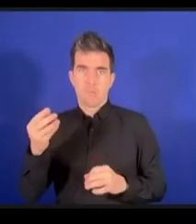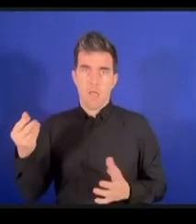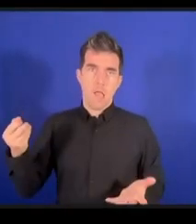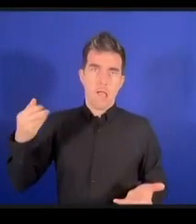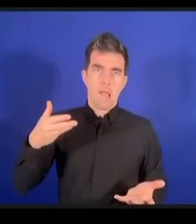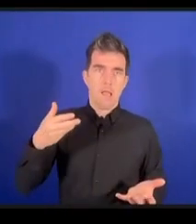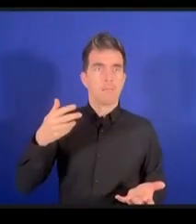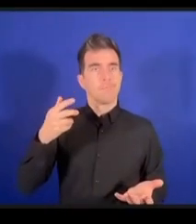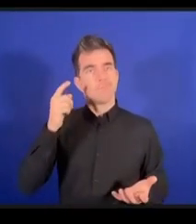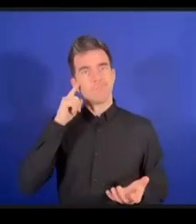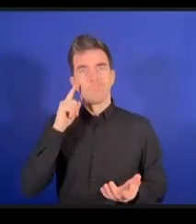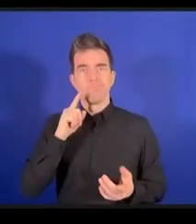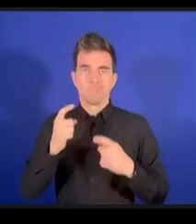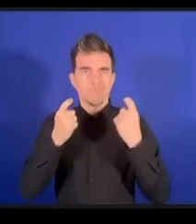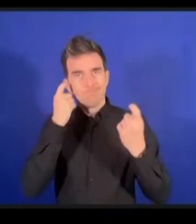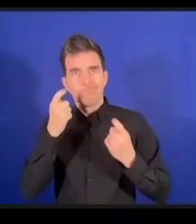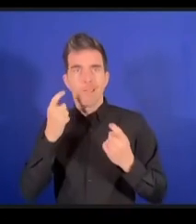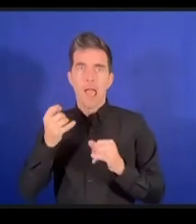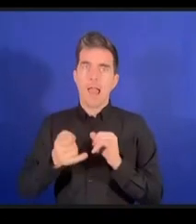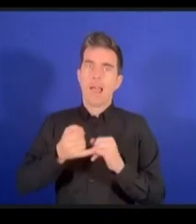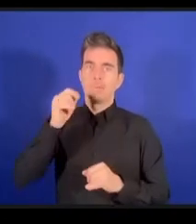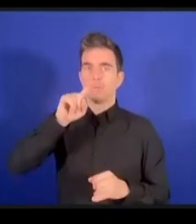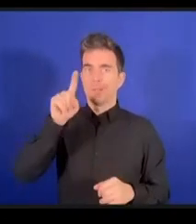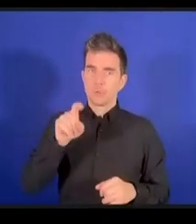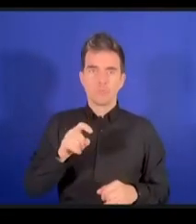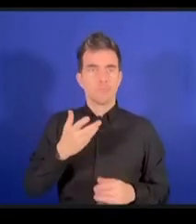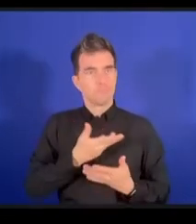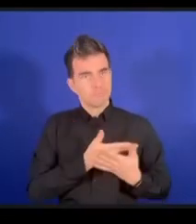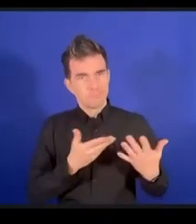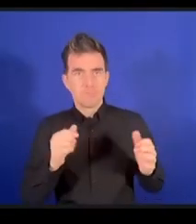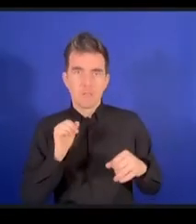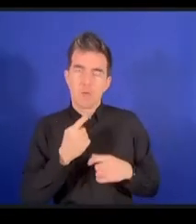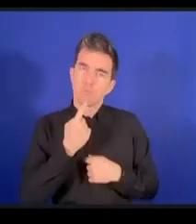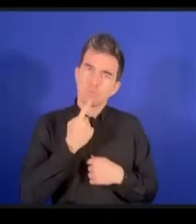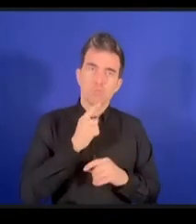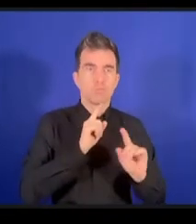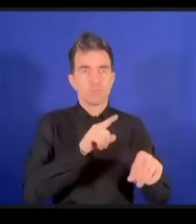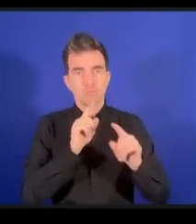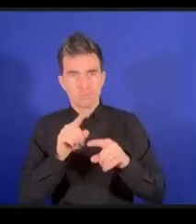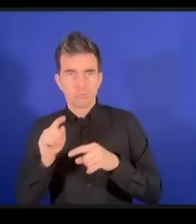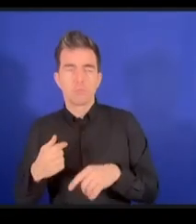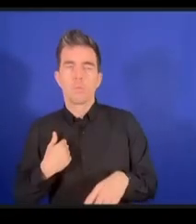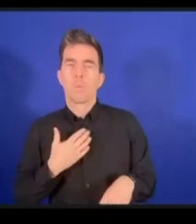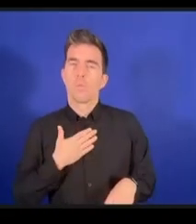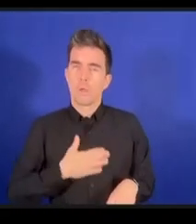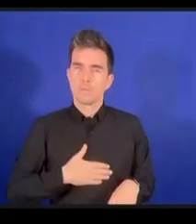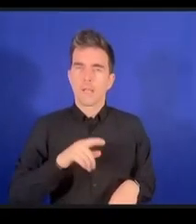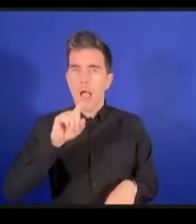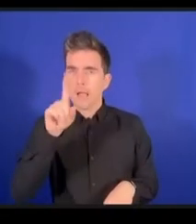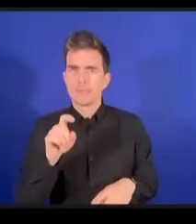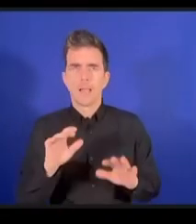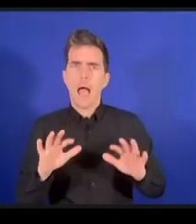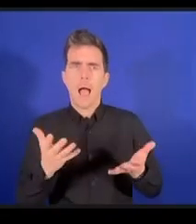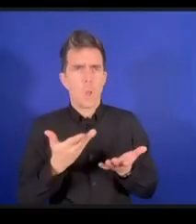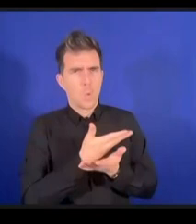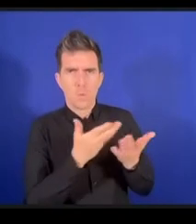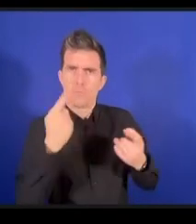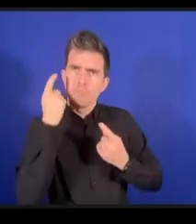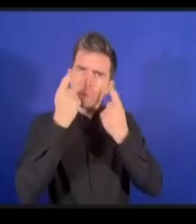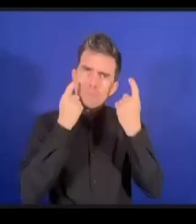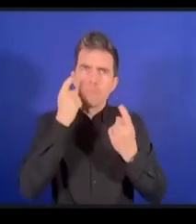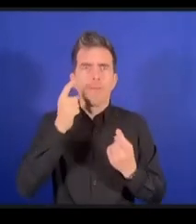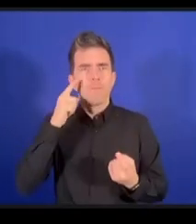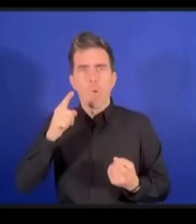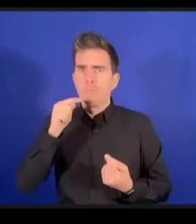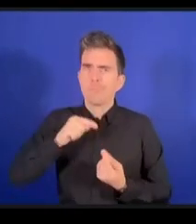demander aux membres du panel de voir quel est à leur avis le rôle de la coalition dynamique dans cet environnement parce qu'on a